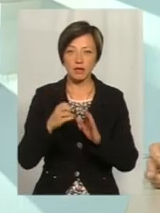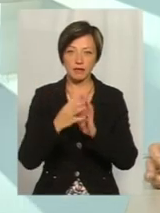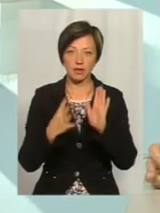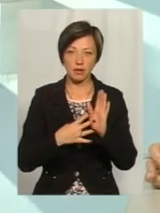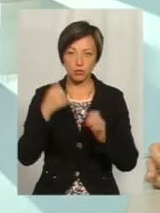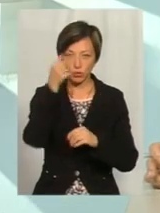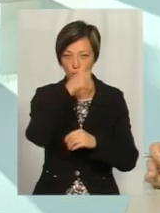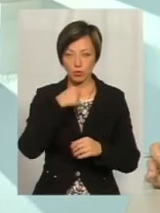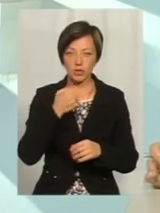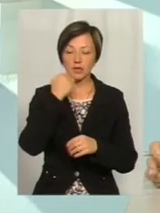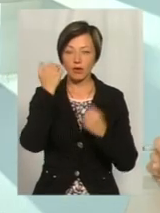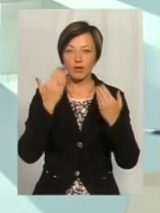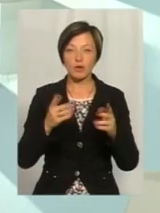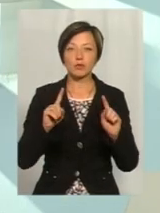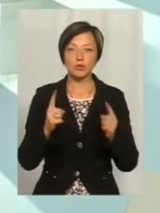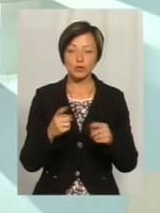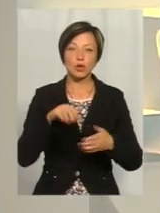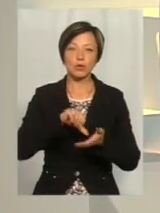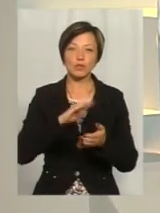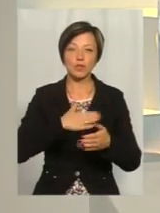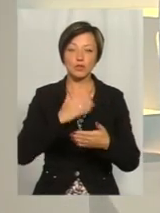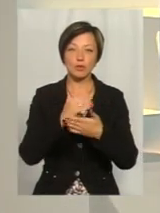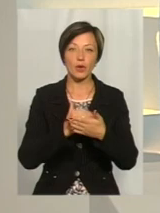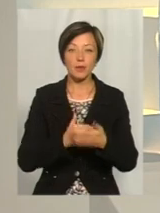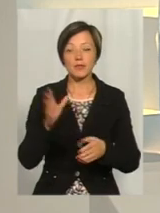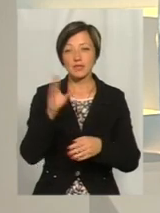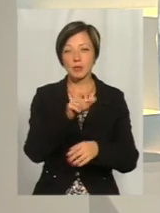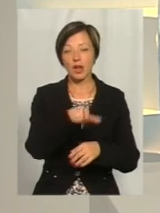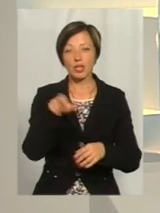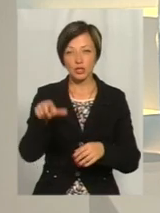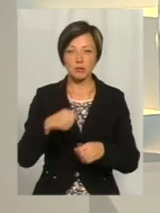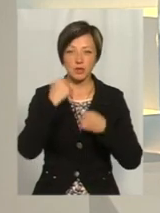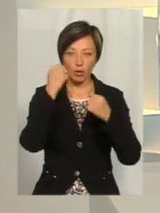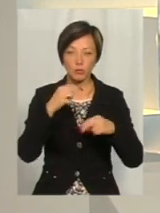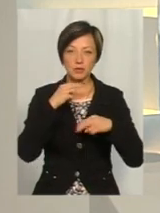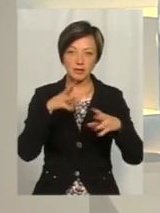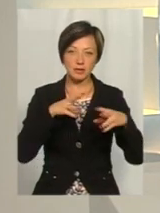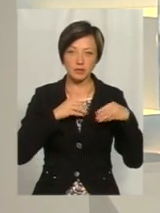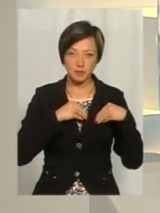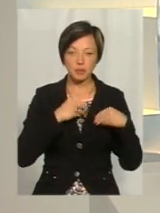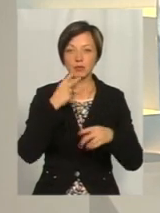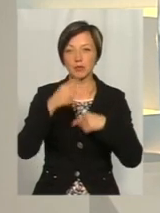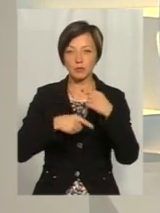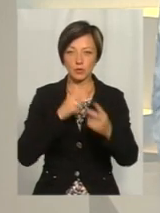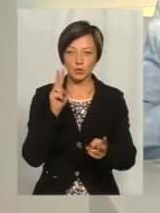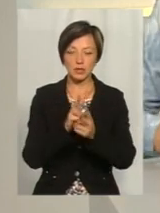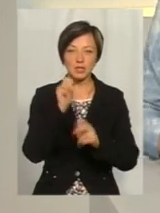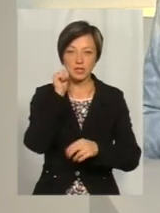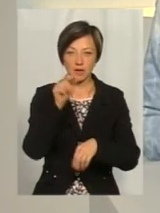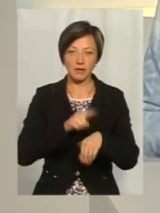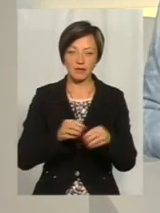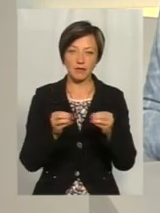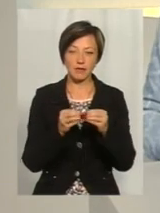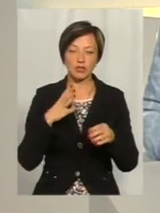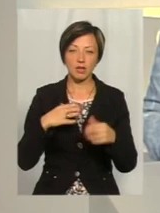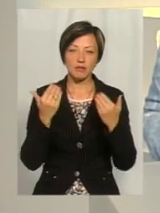року. Дякую вам дуже, дякую за участь в нашій передачі, усім глядачам дякую, що дивились, побачимось уже завтра у цій же порі,